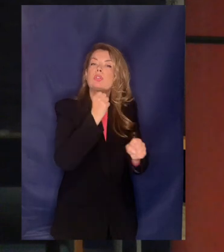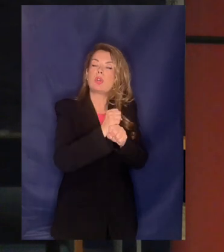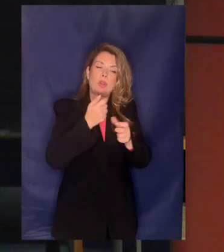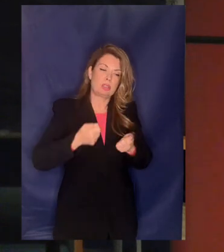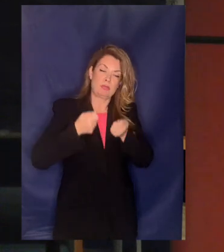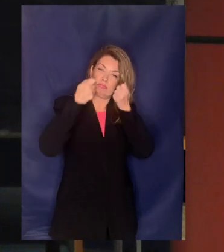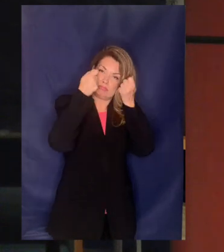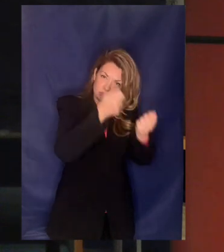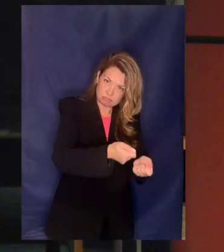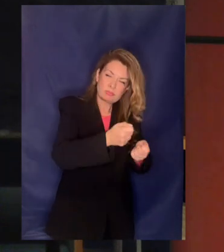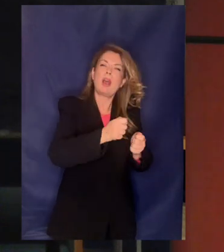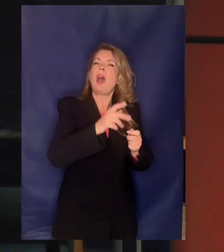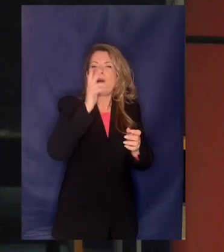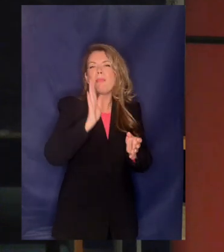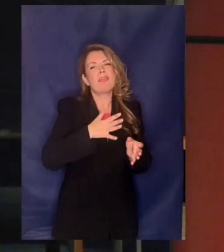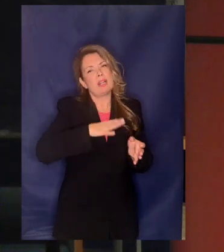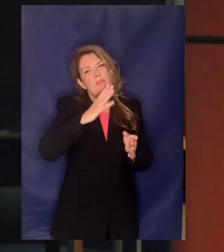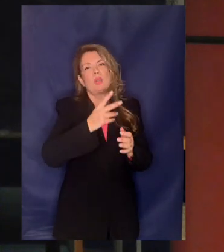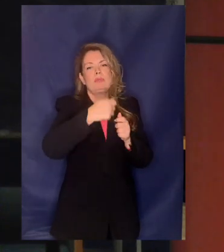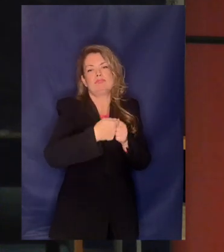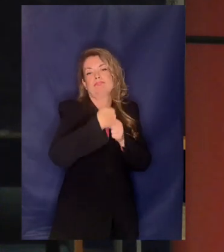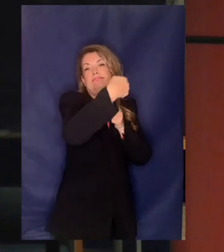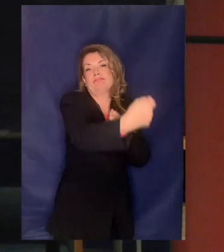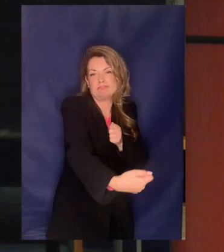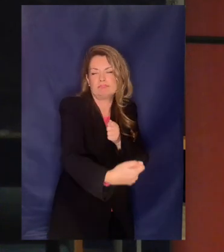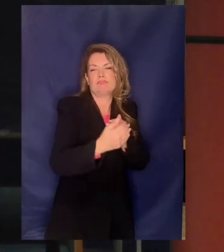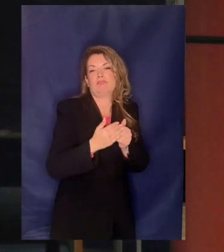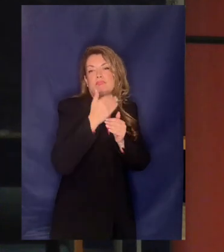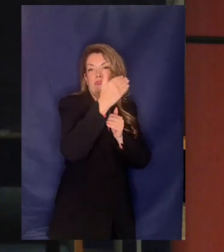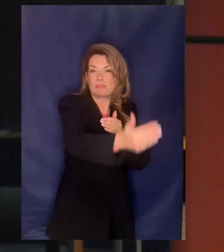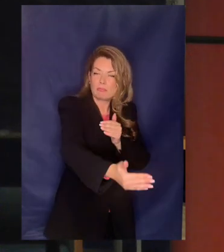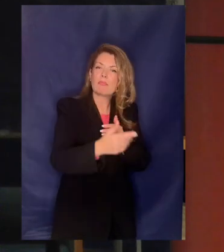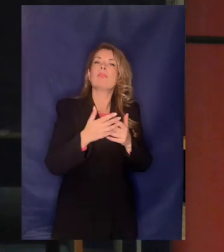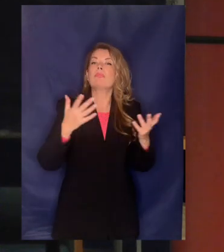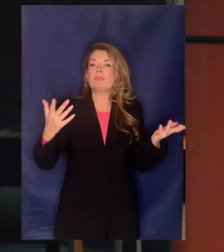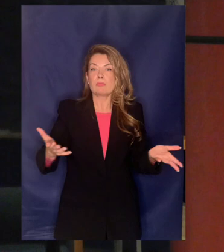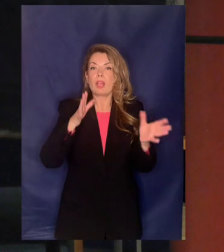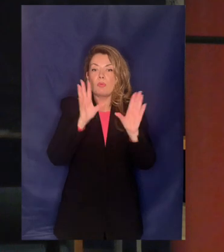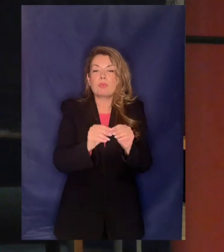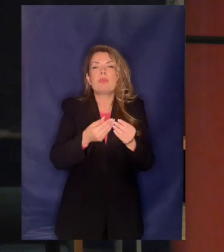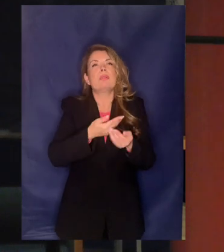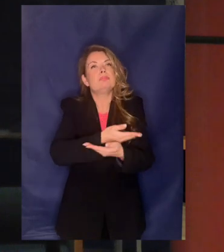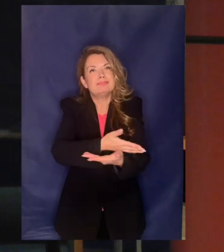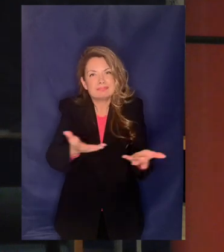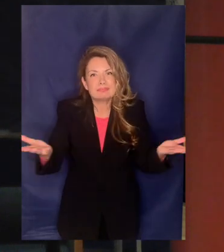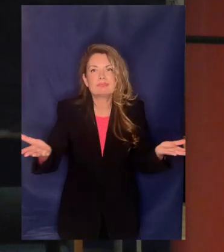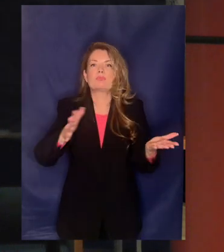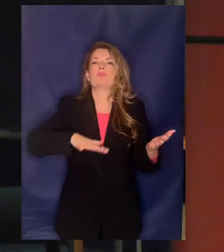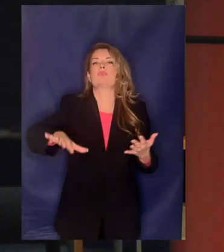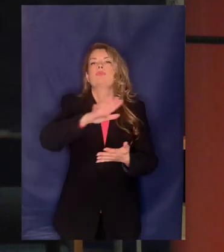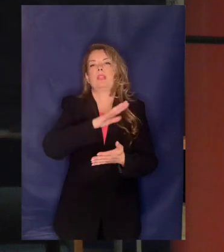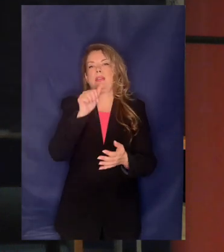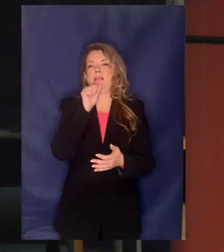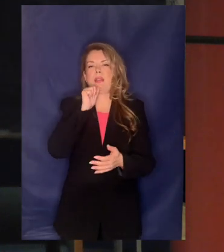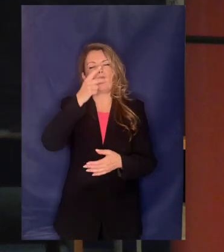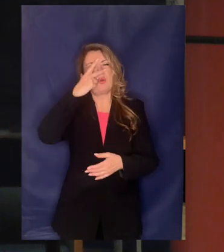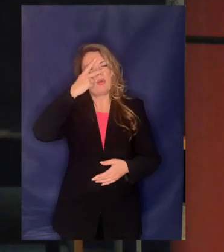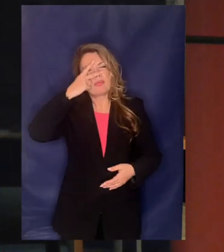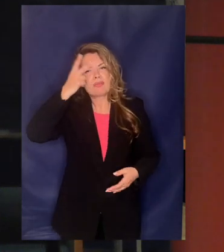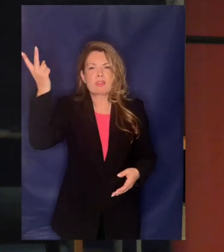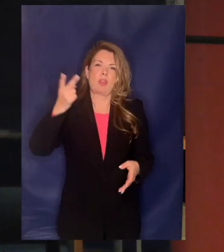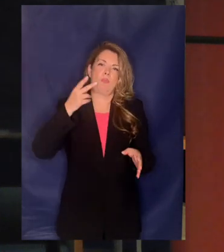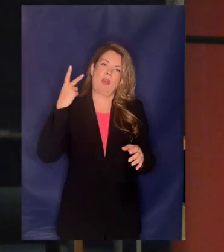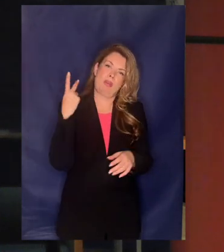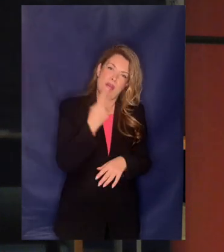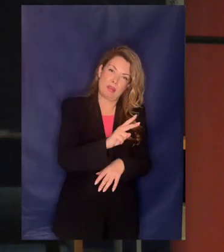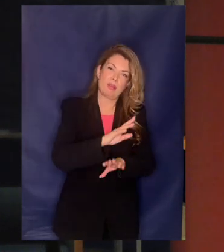παρατάσεως από το δημόσιο είναι αποκλειστικό δικαίωμα παροχής υπηρεσιών, ίδρευσης και αποχέτευσης δικαίωμα ανεκχόρητο